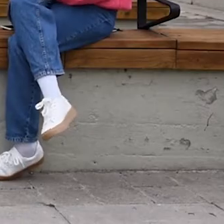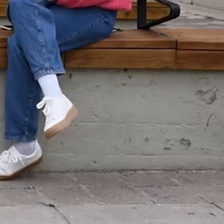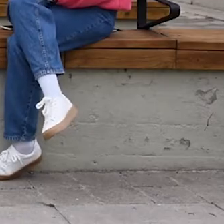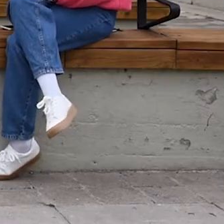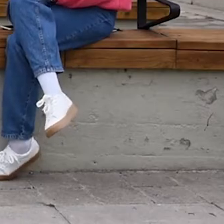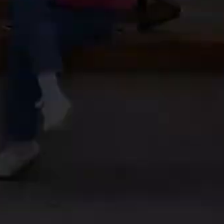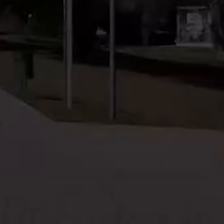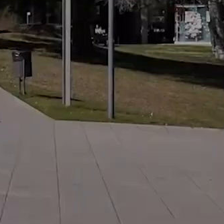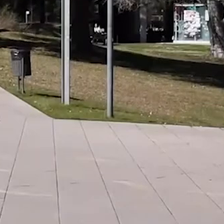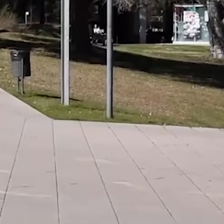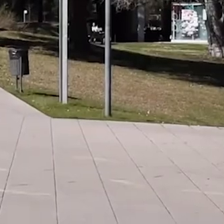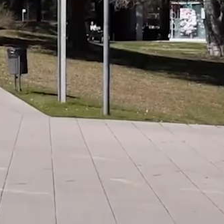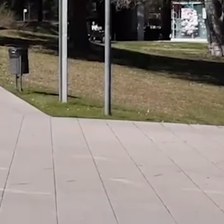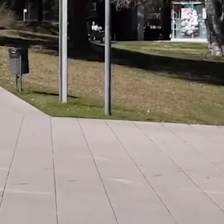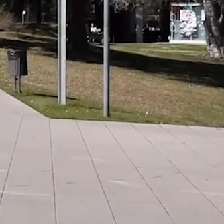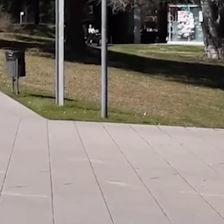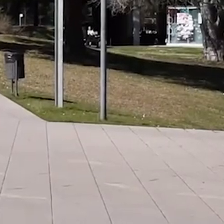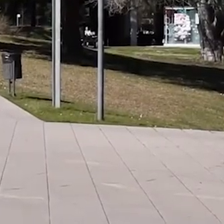creo que sí que están en todas